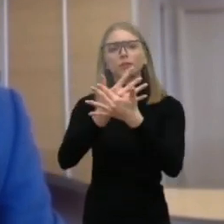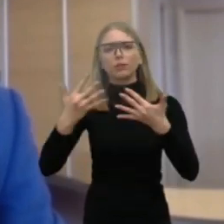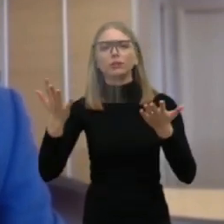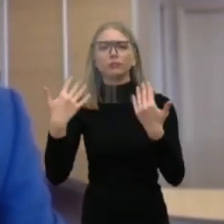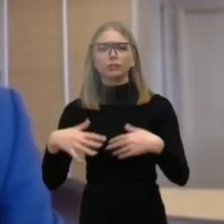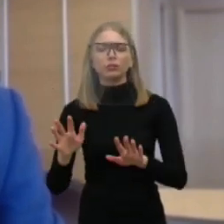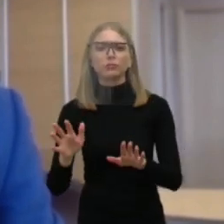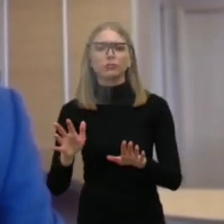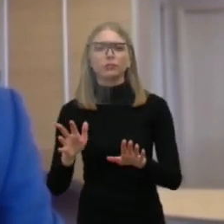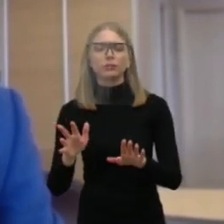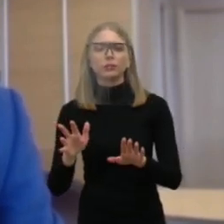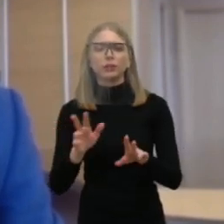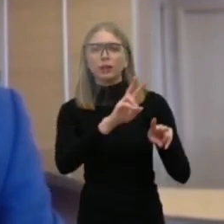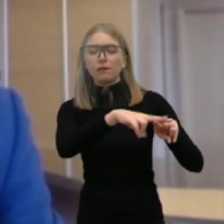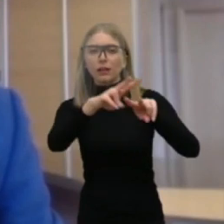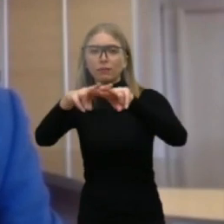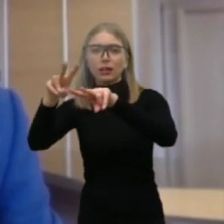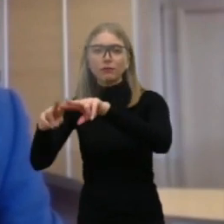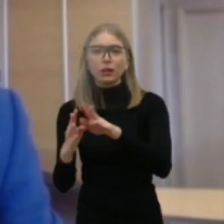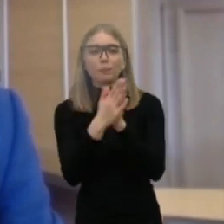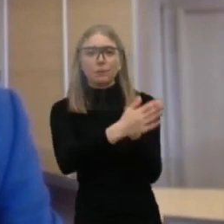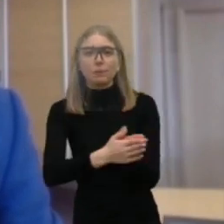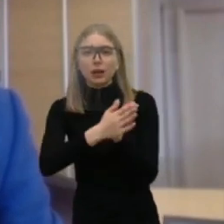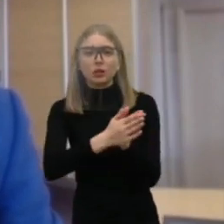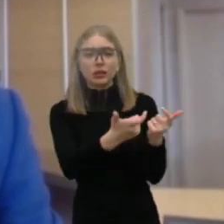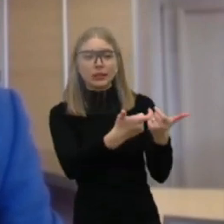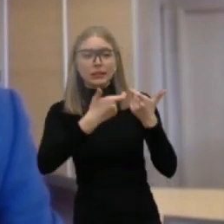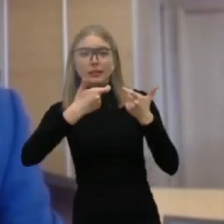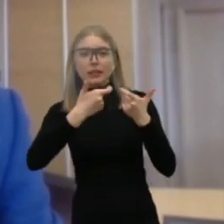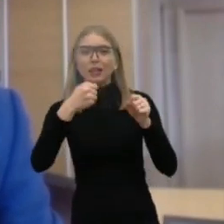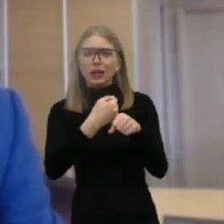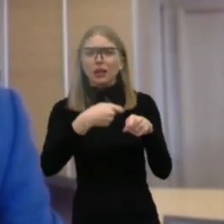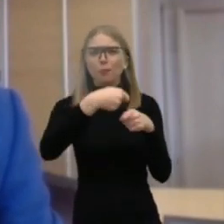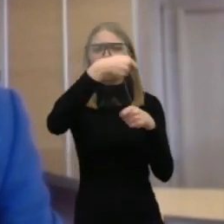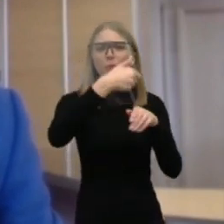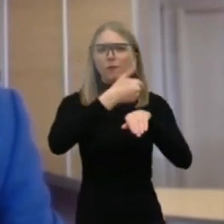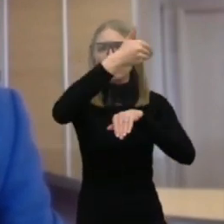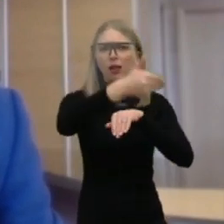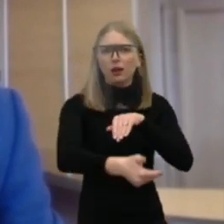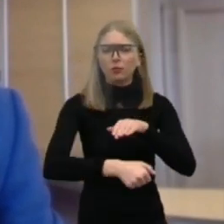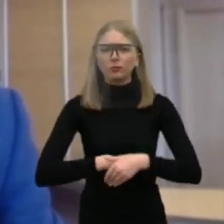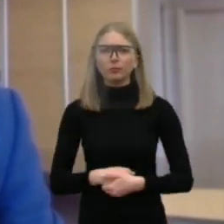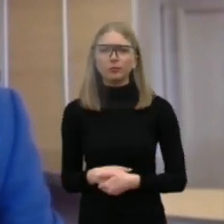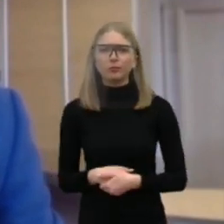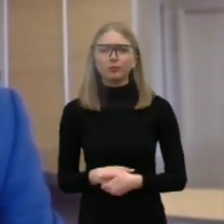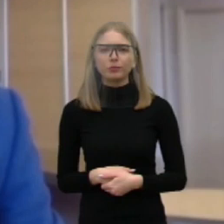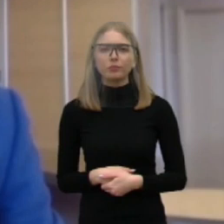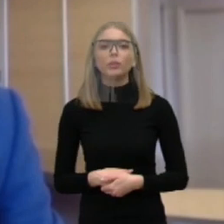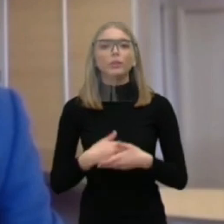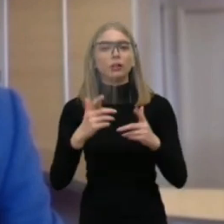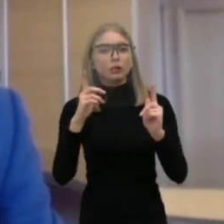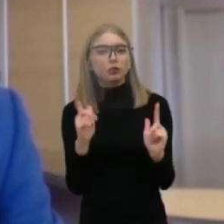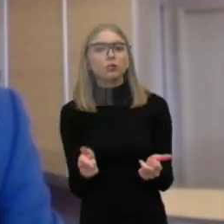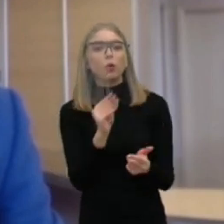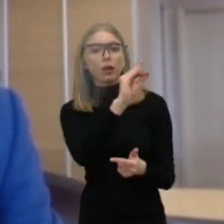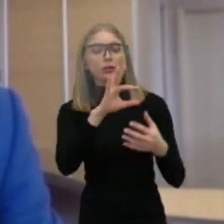pavėlinti tos sankcijas, kurios yra numatomas prieš Lietuvą. Čia, man atrodo, mes esam sąjungininkai,